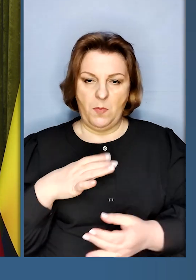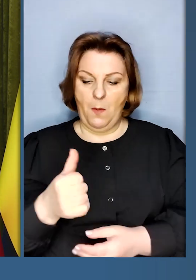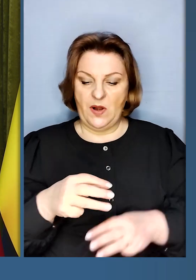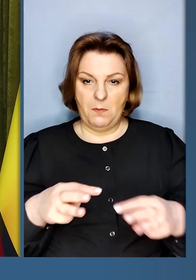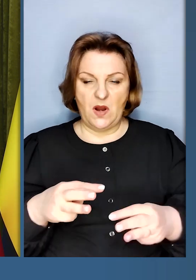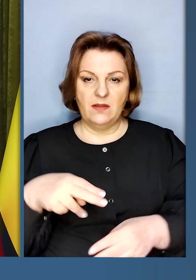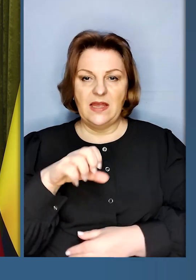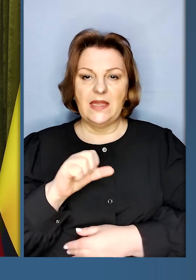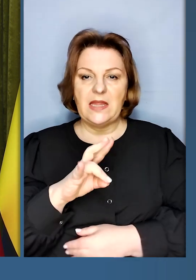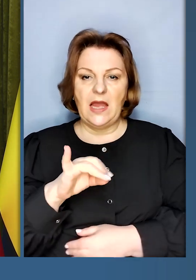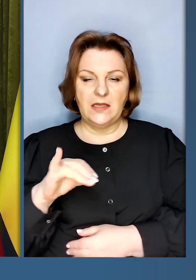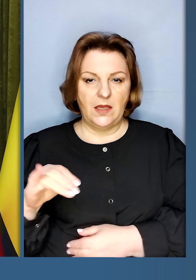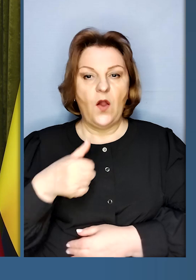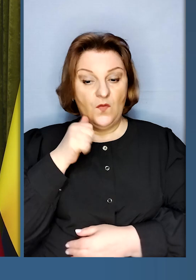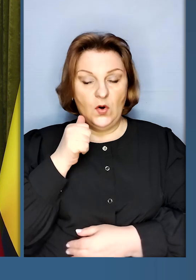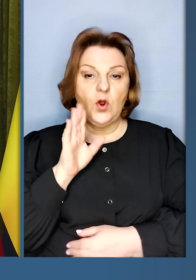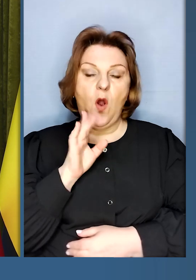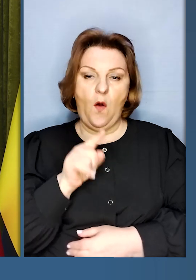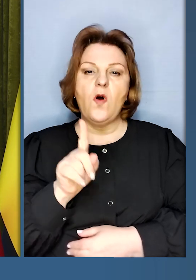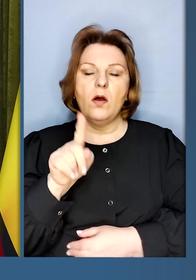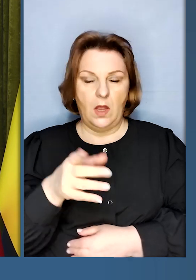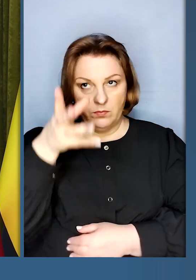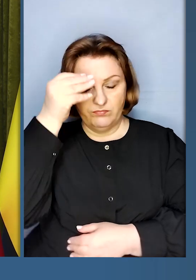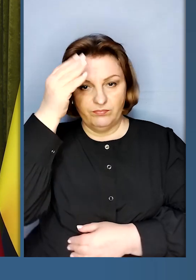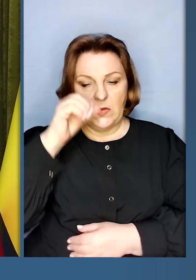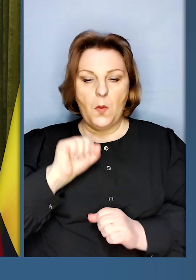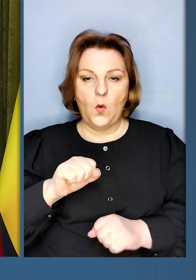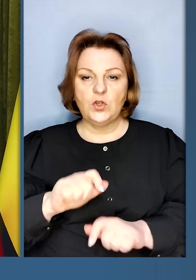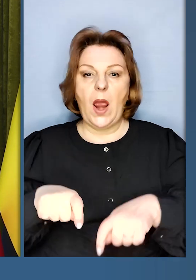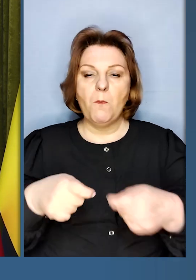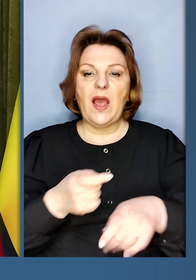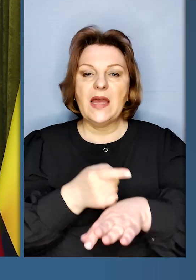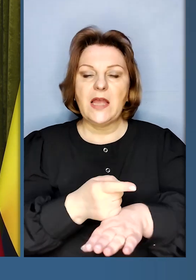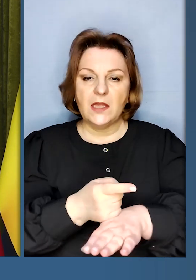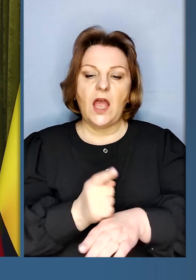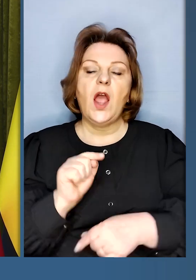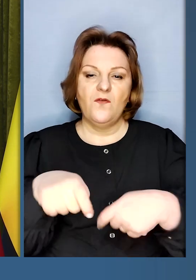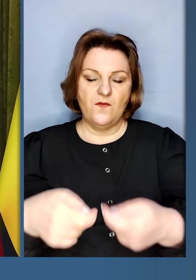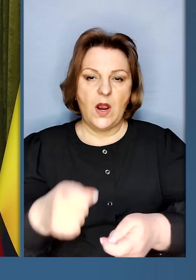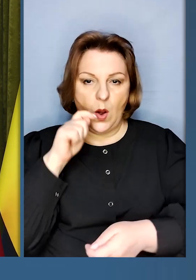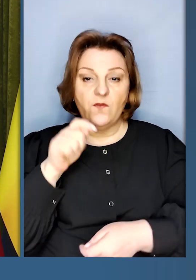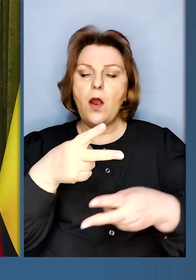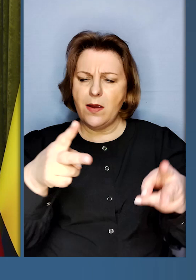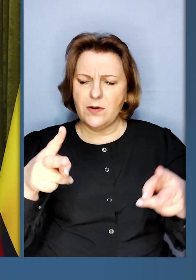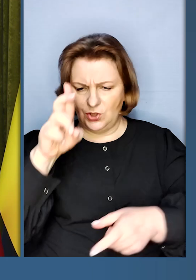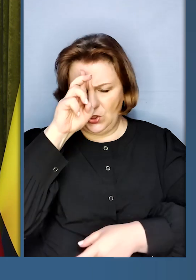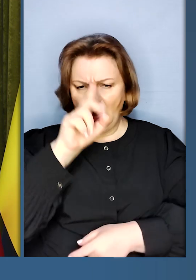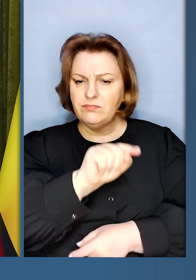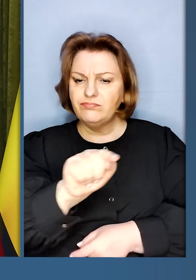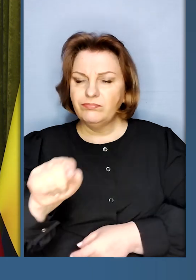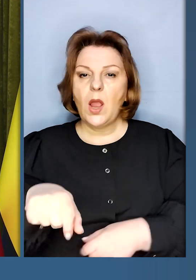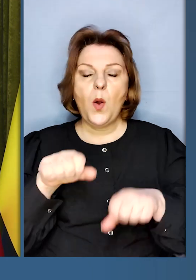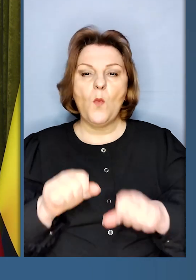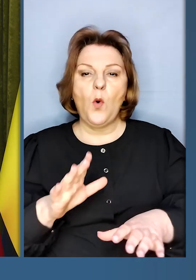Данії вчора. Вона також бере до уваги можливість передачі танків в Україну. Також інші